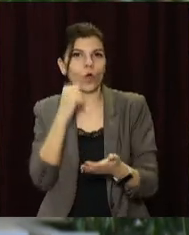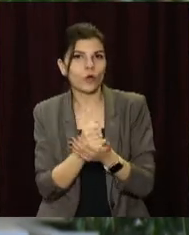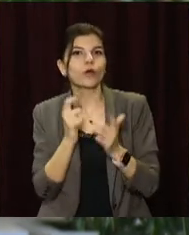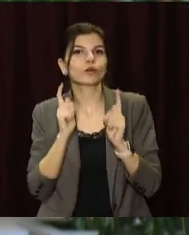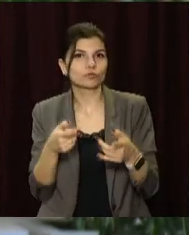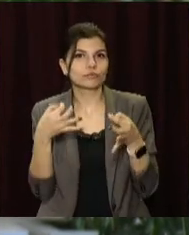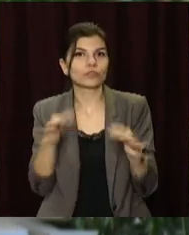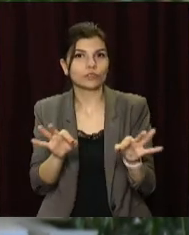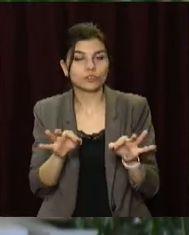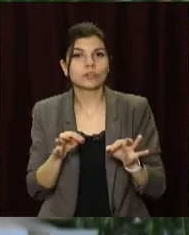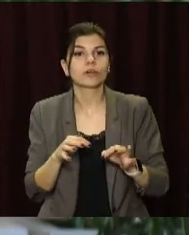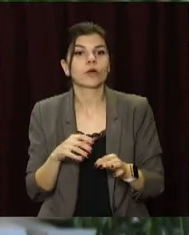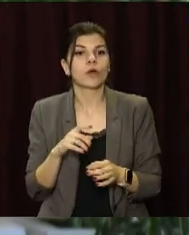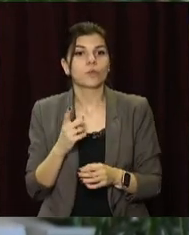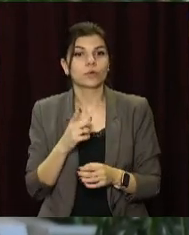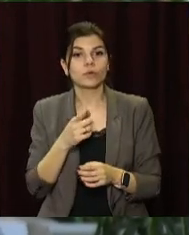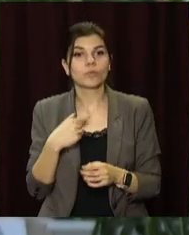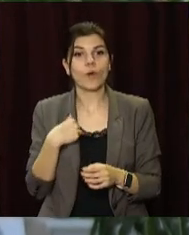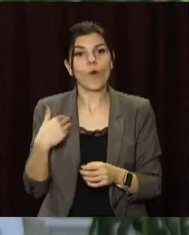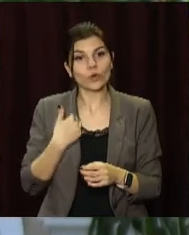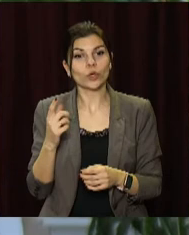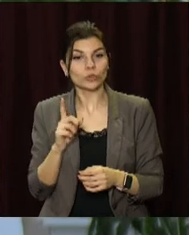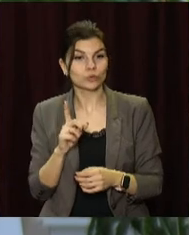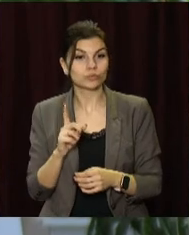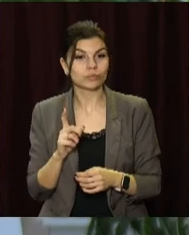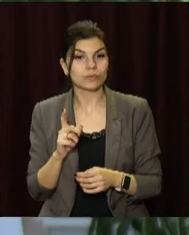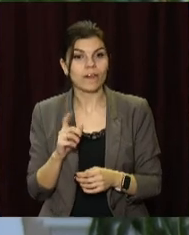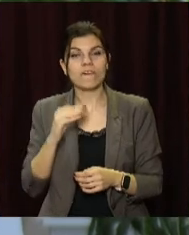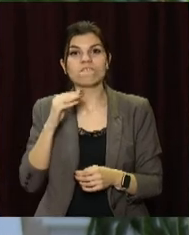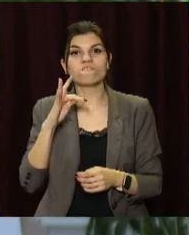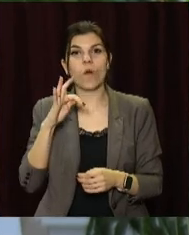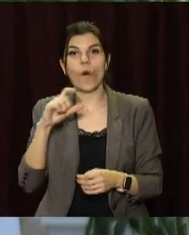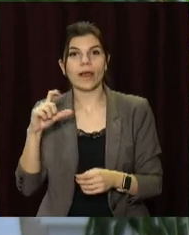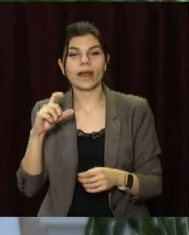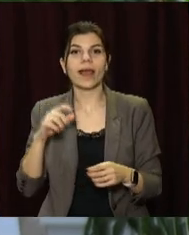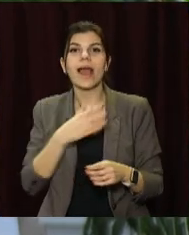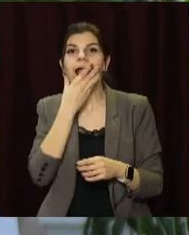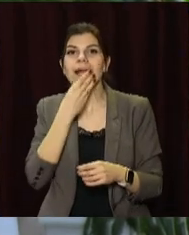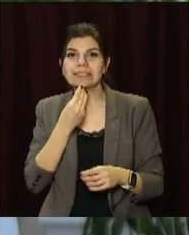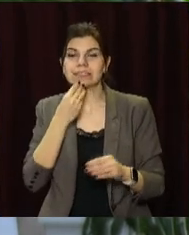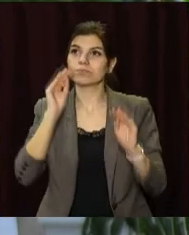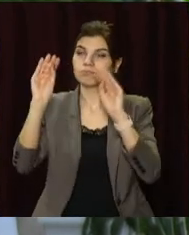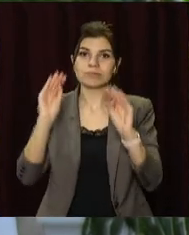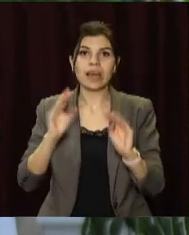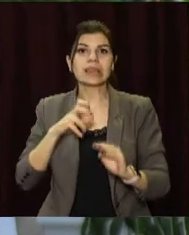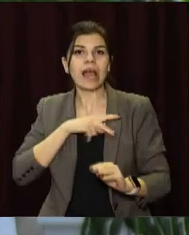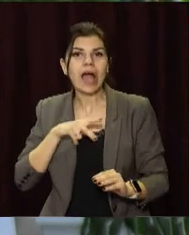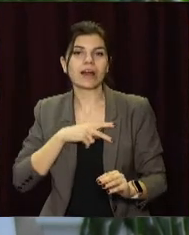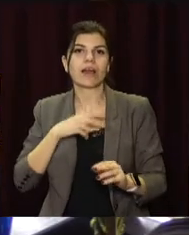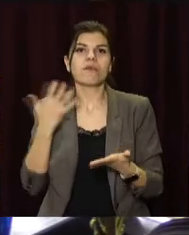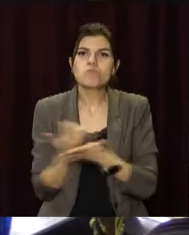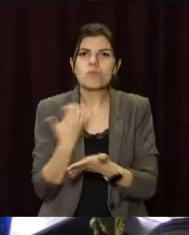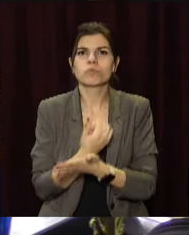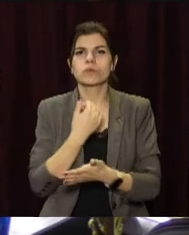тому що вже давно, в ДІС-4, хотілося б, щоб було фойє дуже красне, красиве, з